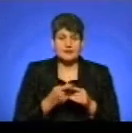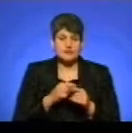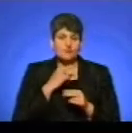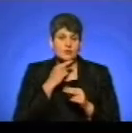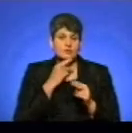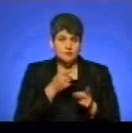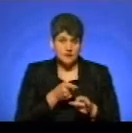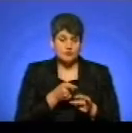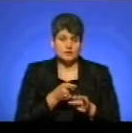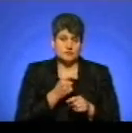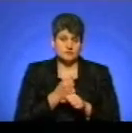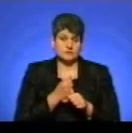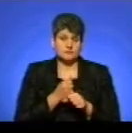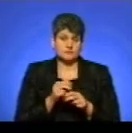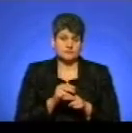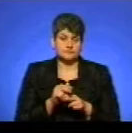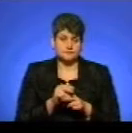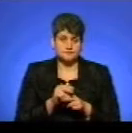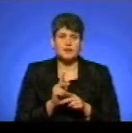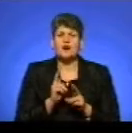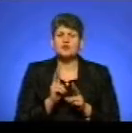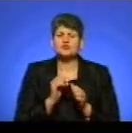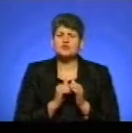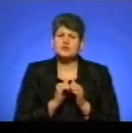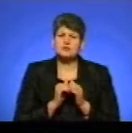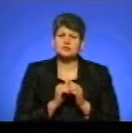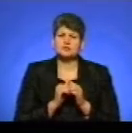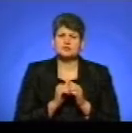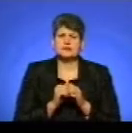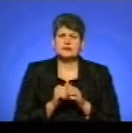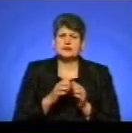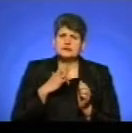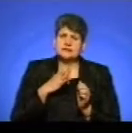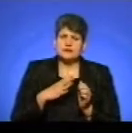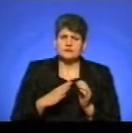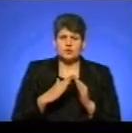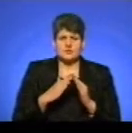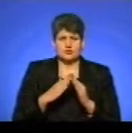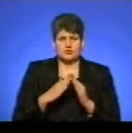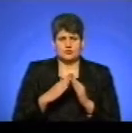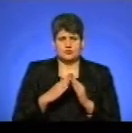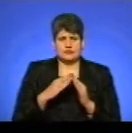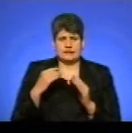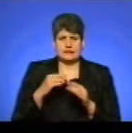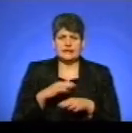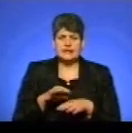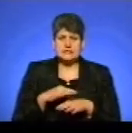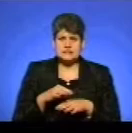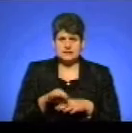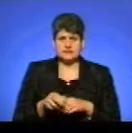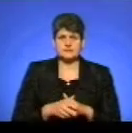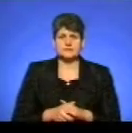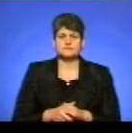здійснюється певні дії. Проте, хто найчастіше потерпає від домашнього насильства, нам розповіла доктор психологічних наук Марина